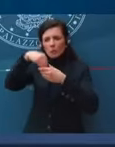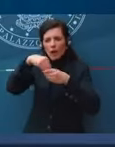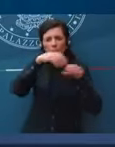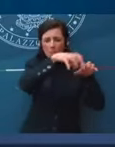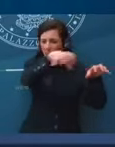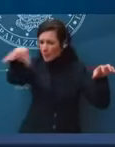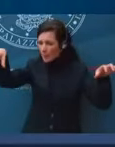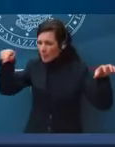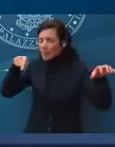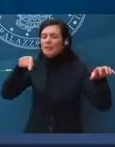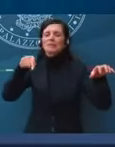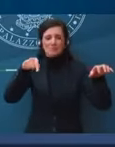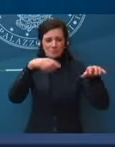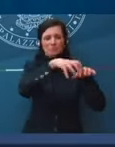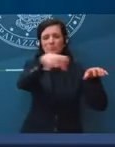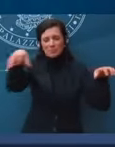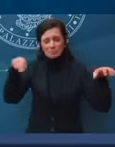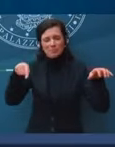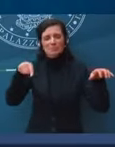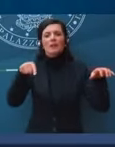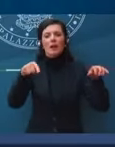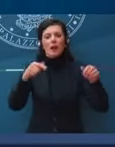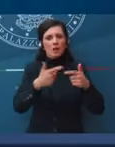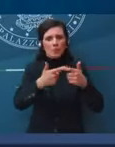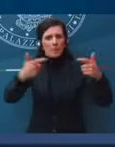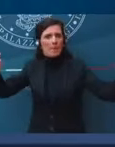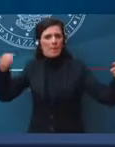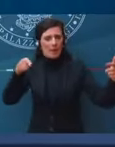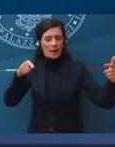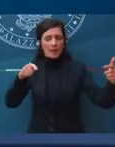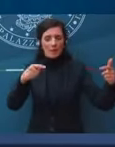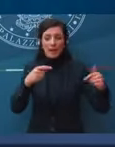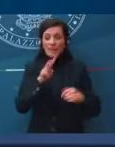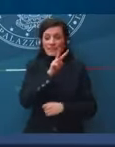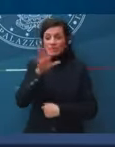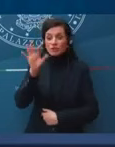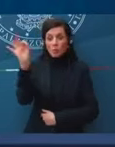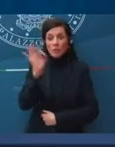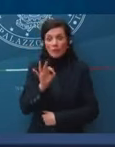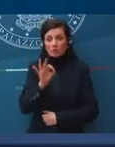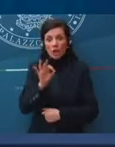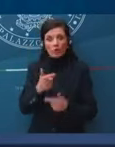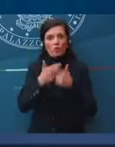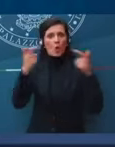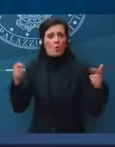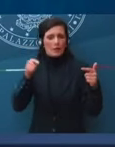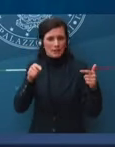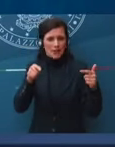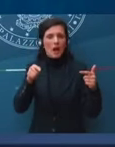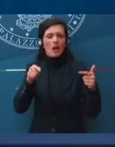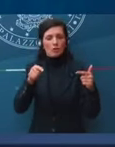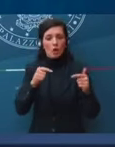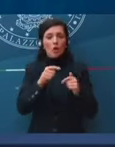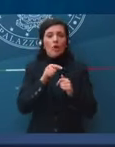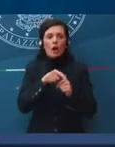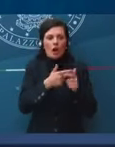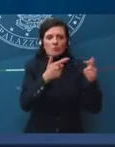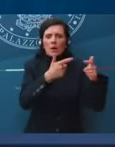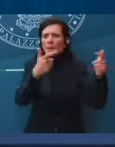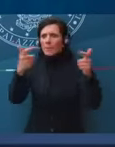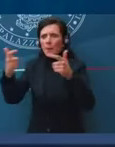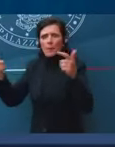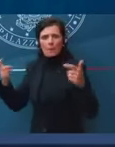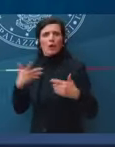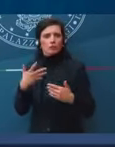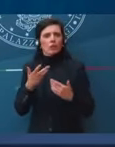questi giorni sono aumentati del 25% e continuano ad aumentare. Proprio c'è la disponibilità dell